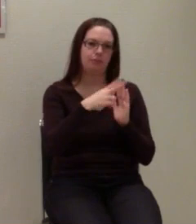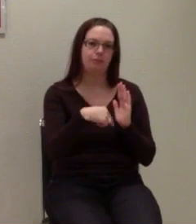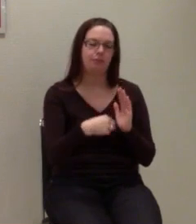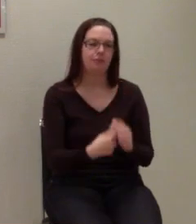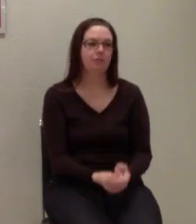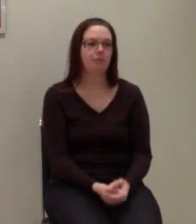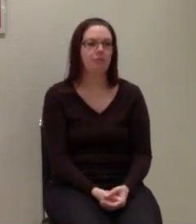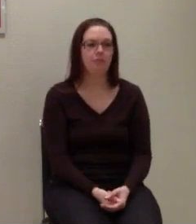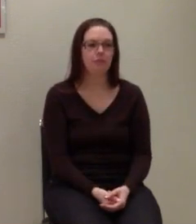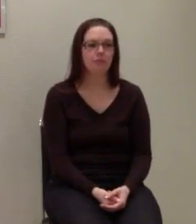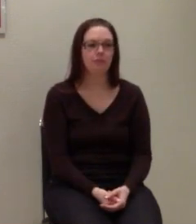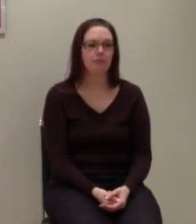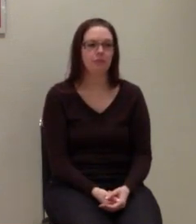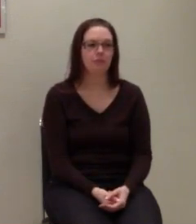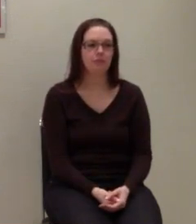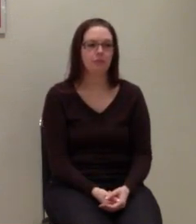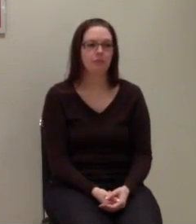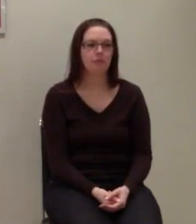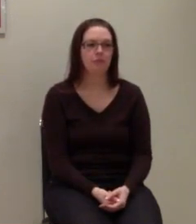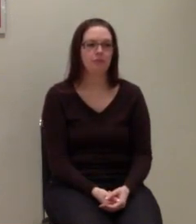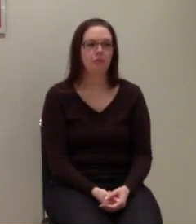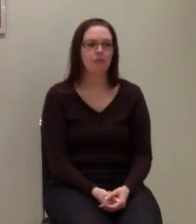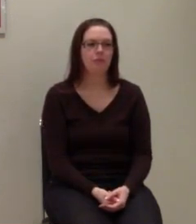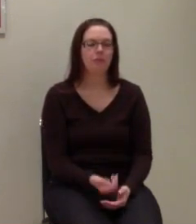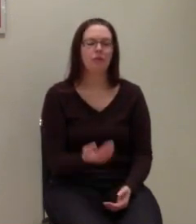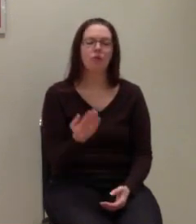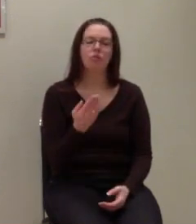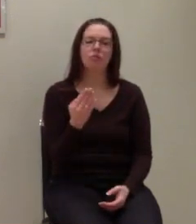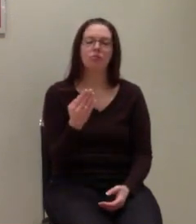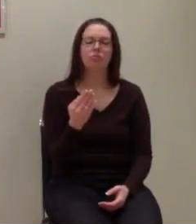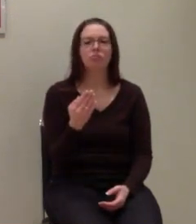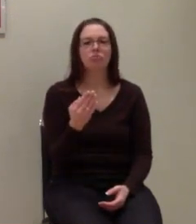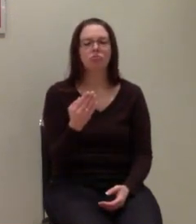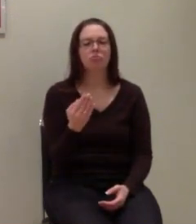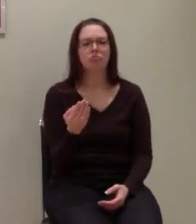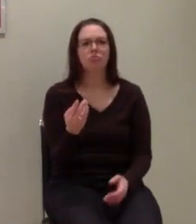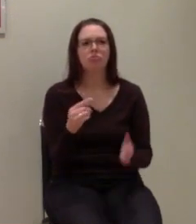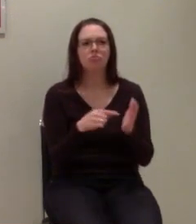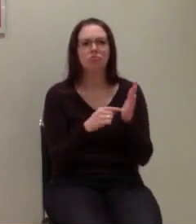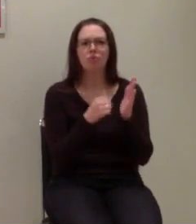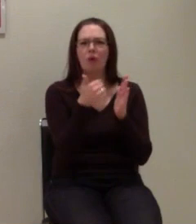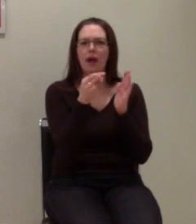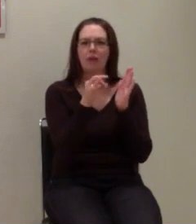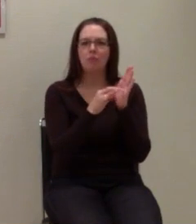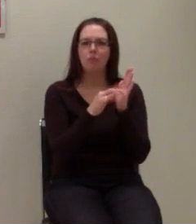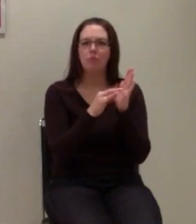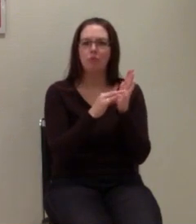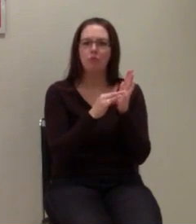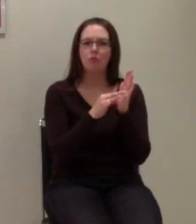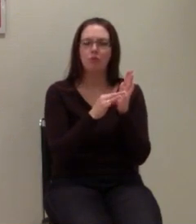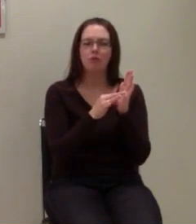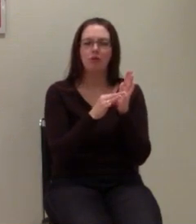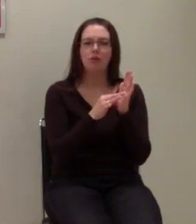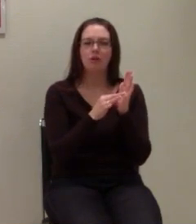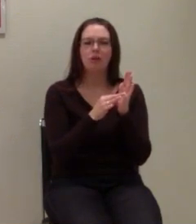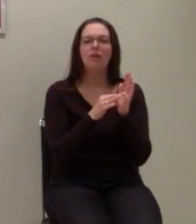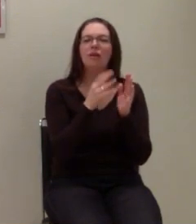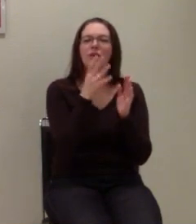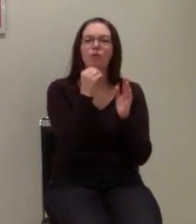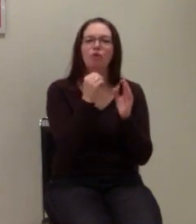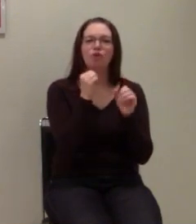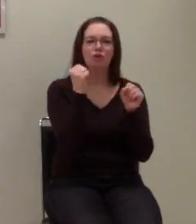Dann habe ich jetzt hier noch, aber das können wir auch das nächste Mal machen, kommt auf die Themen drauf an, die Arbeit in kleinere Untergruppen